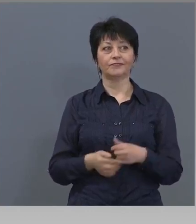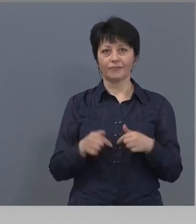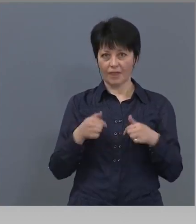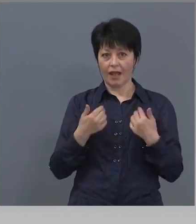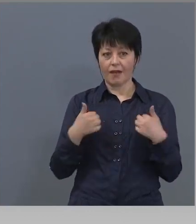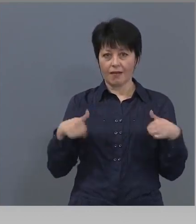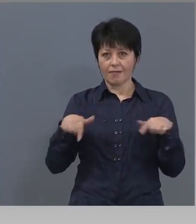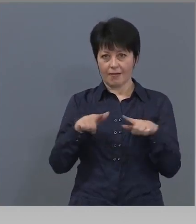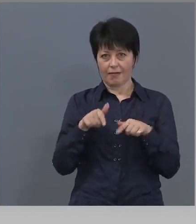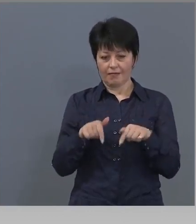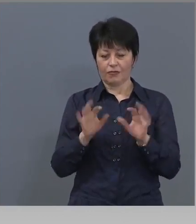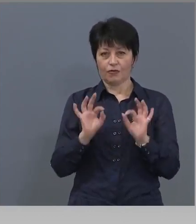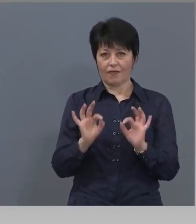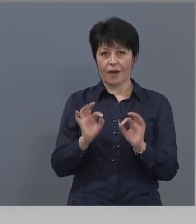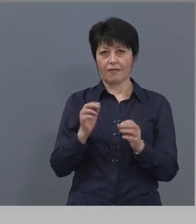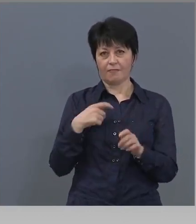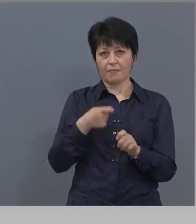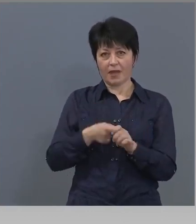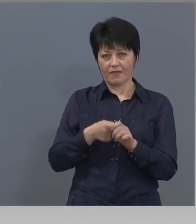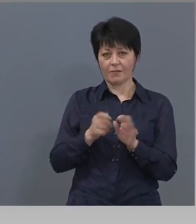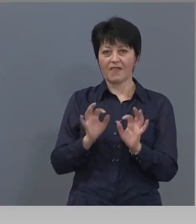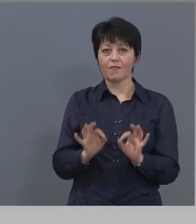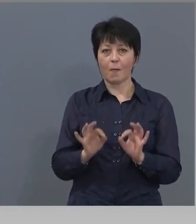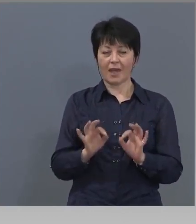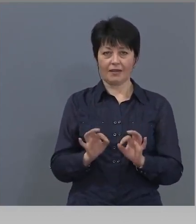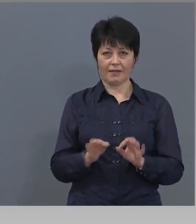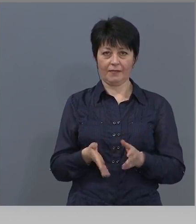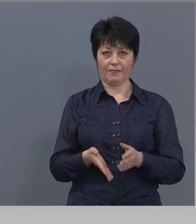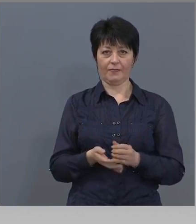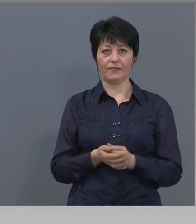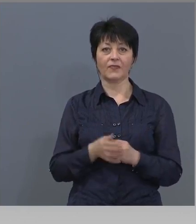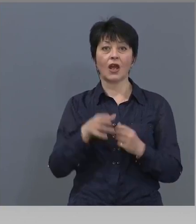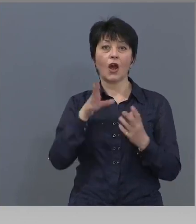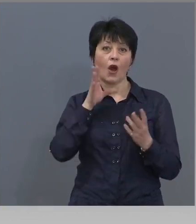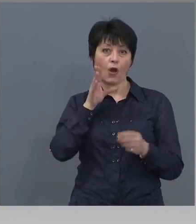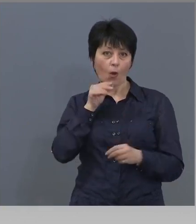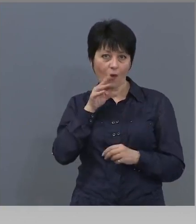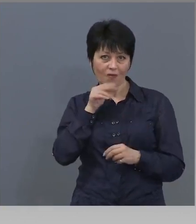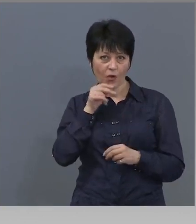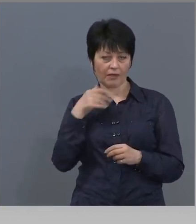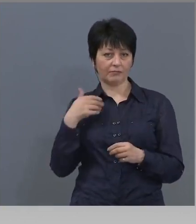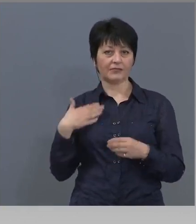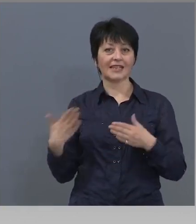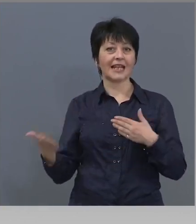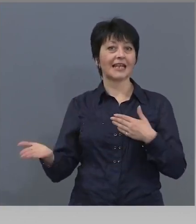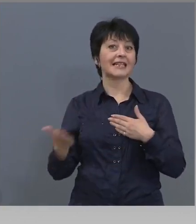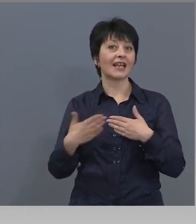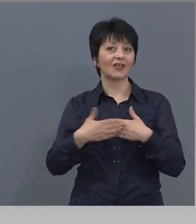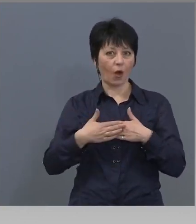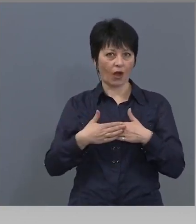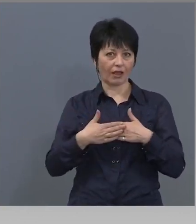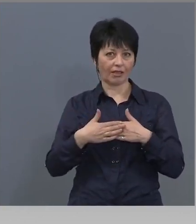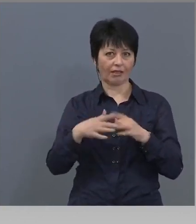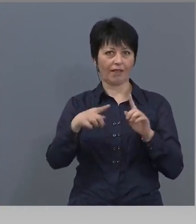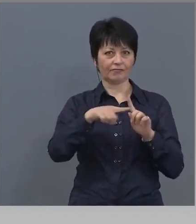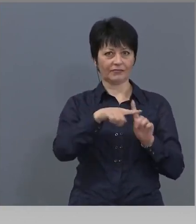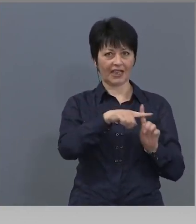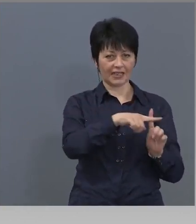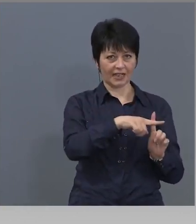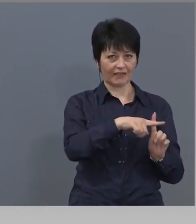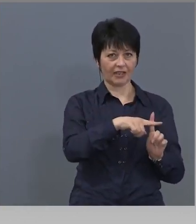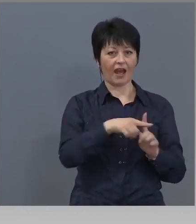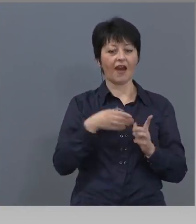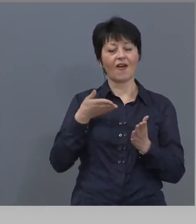това правим в момента. Ние точно това правим. говорим да се затворят храмовете, вътре свещеник да отслужи